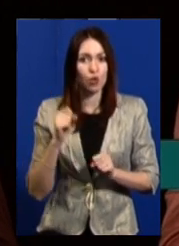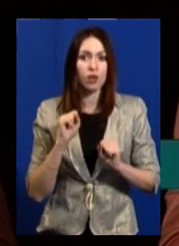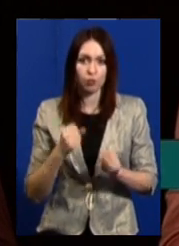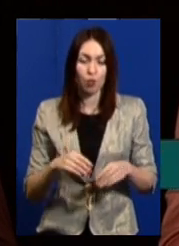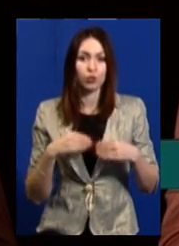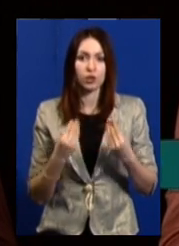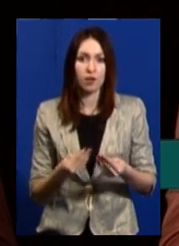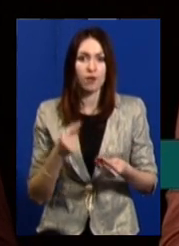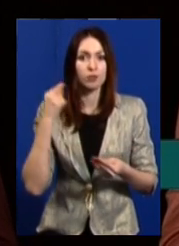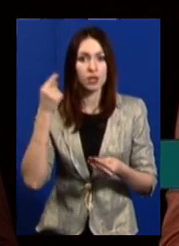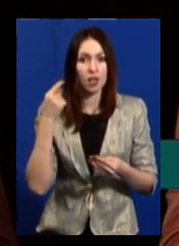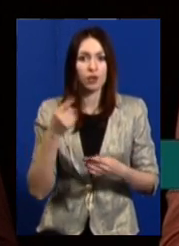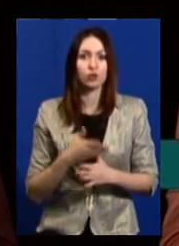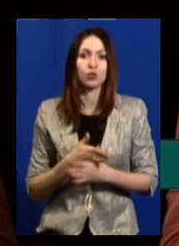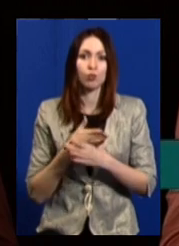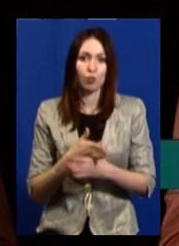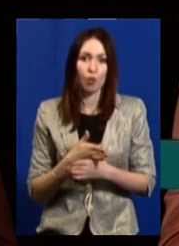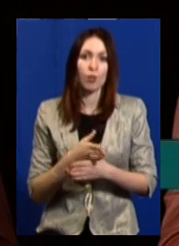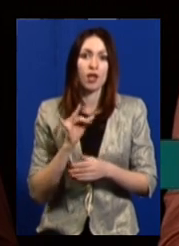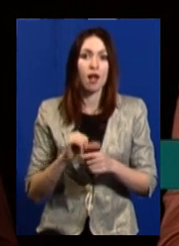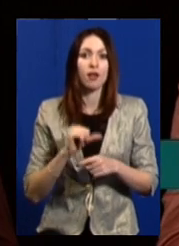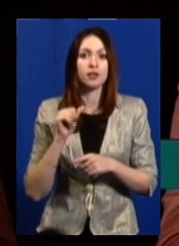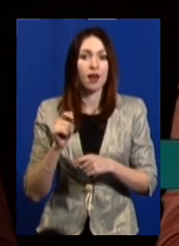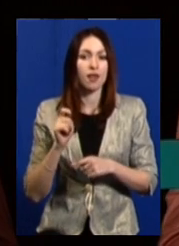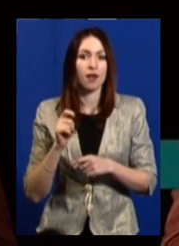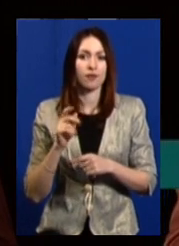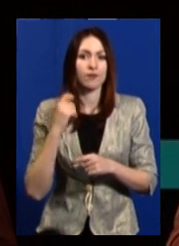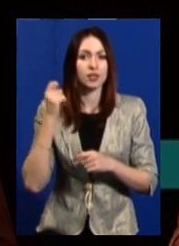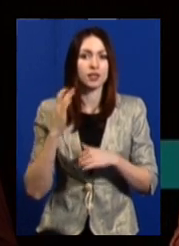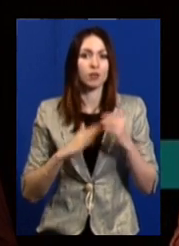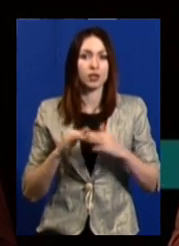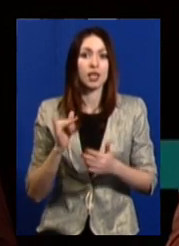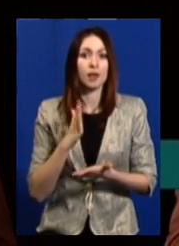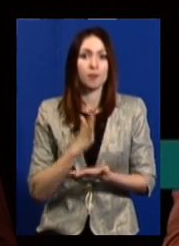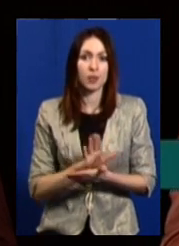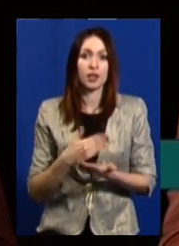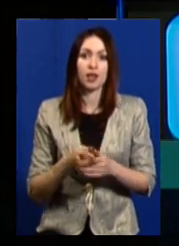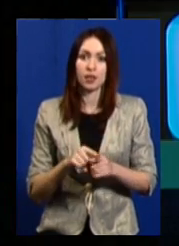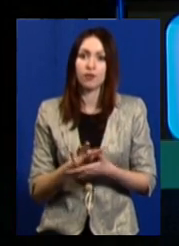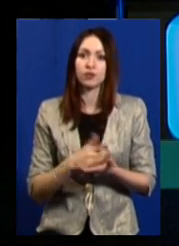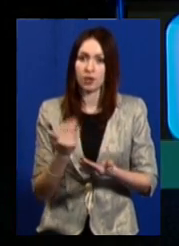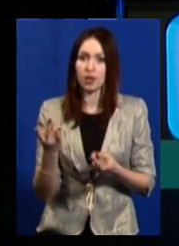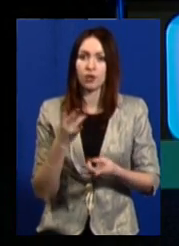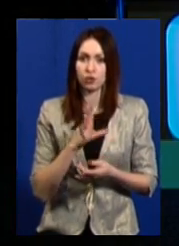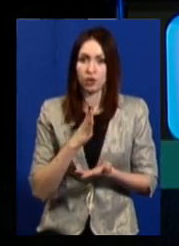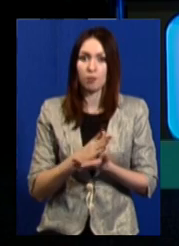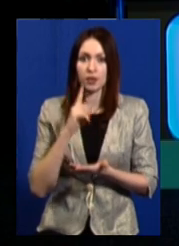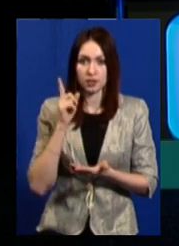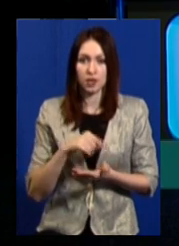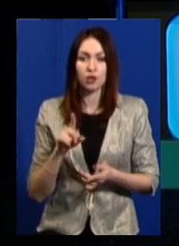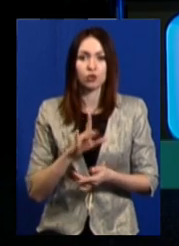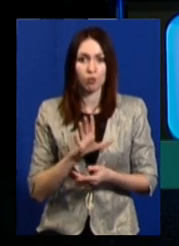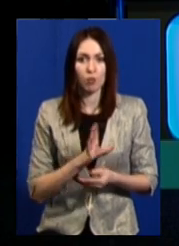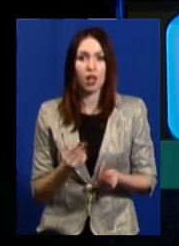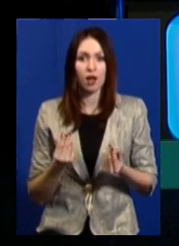надавати психологічну допомогу і окремо віковим категоріям, мати для цього, вибачте, вони повинні знання, для того, щоб це була